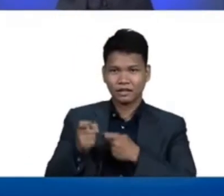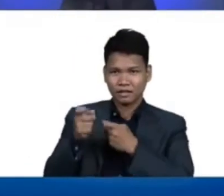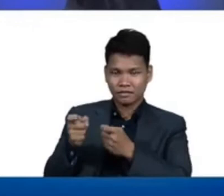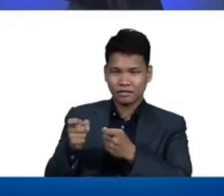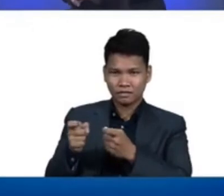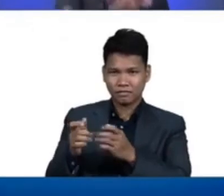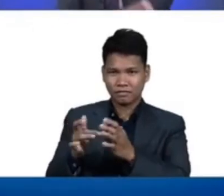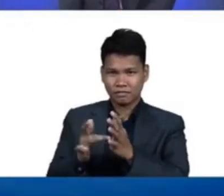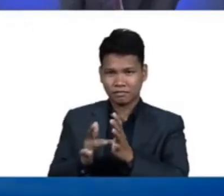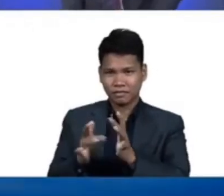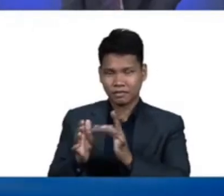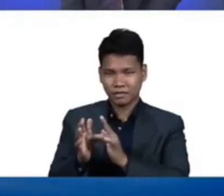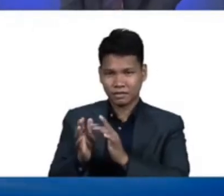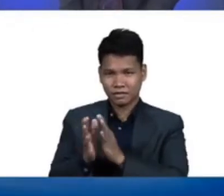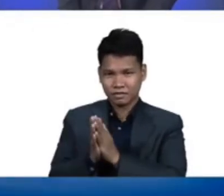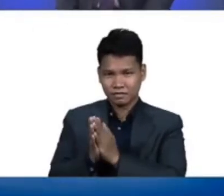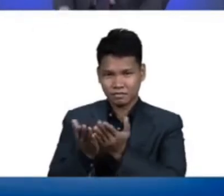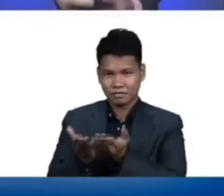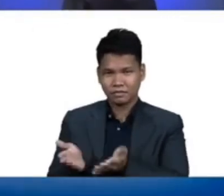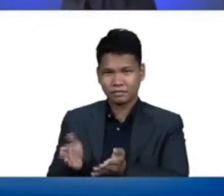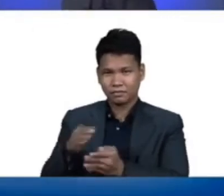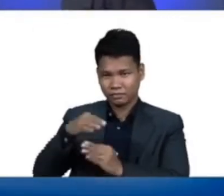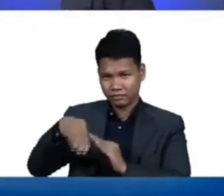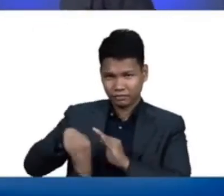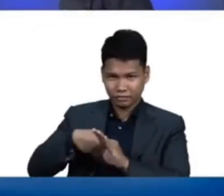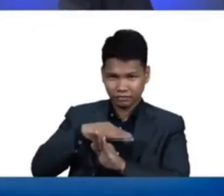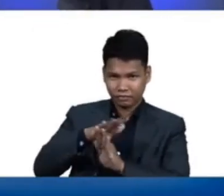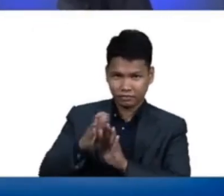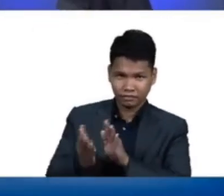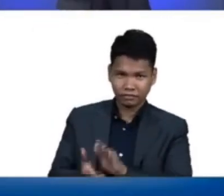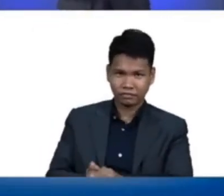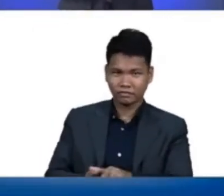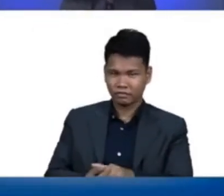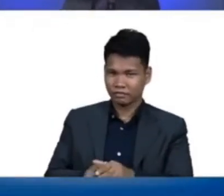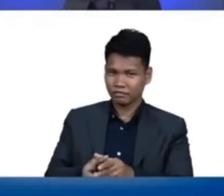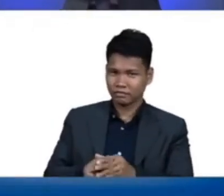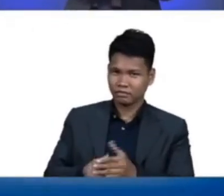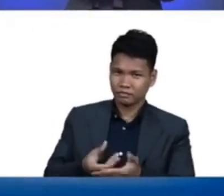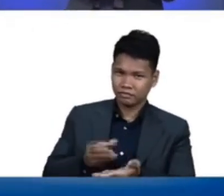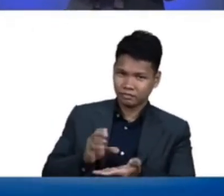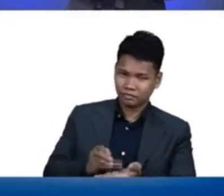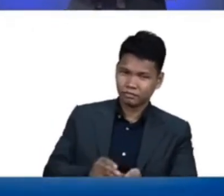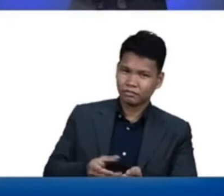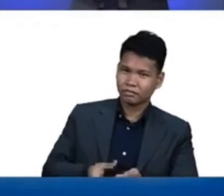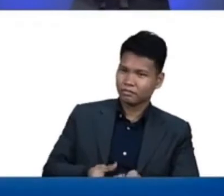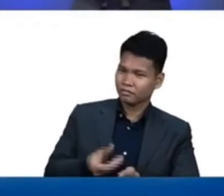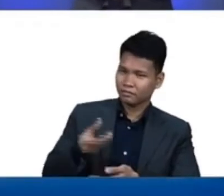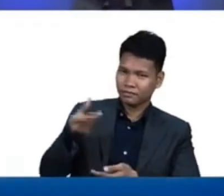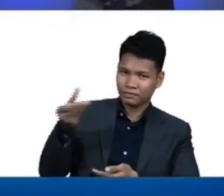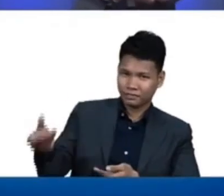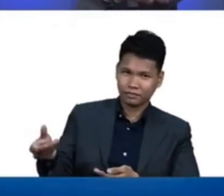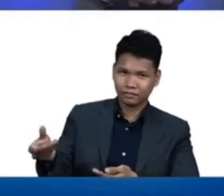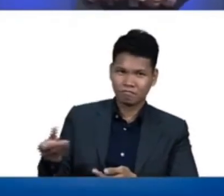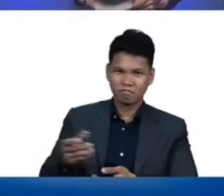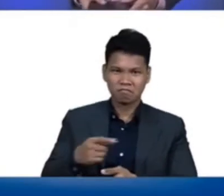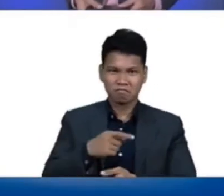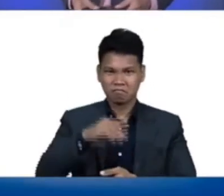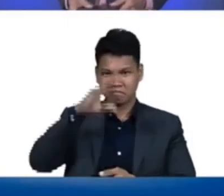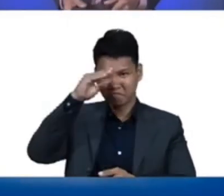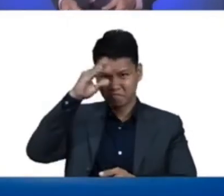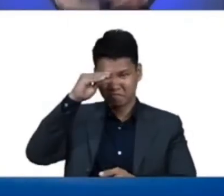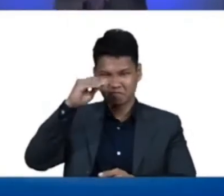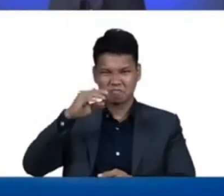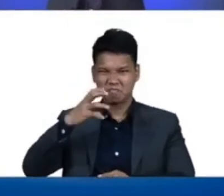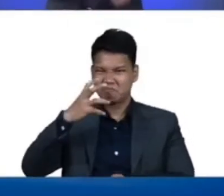gift wrap Bible isa pong Biblia na binalot Bill was so angry